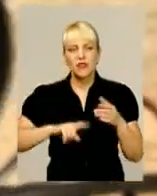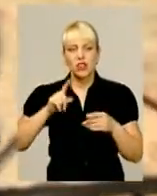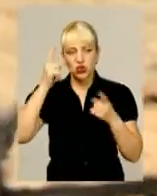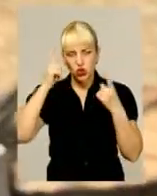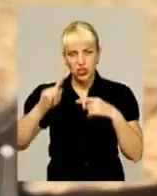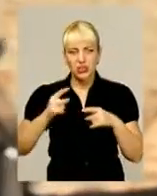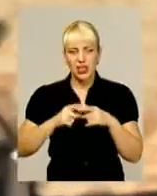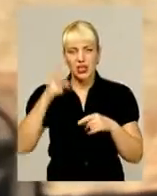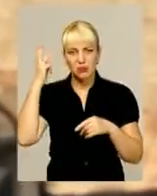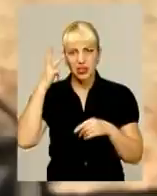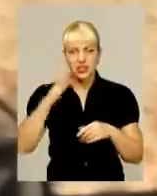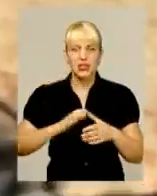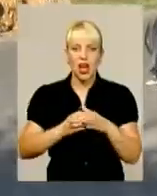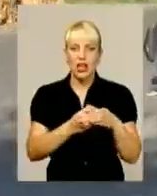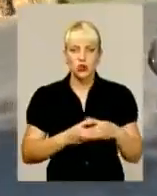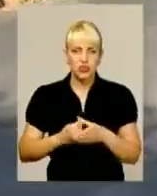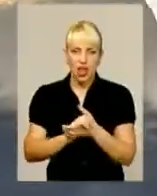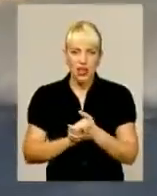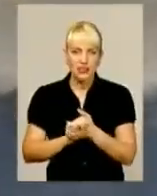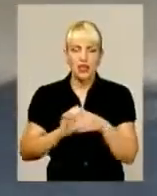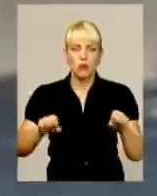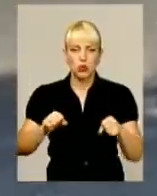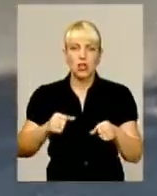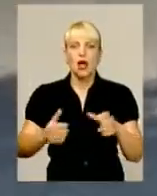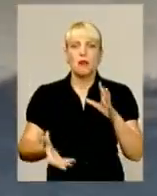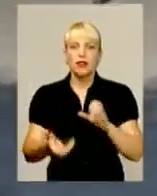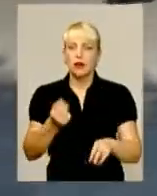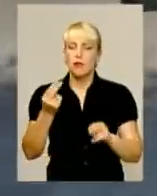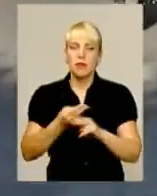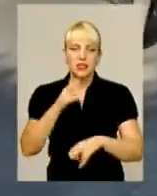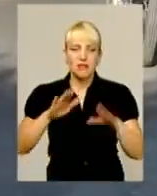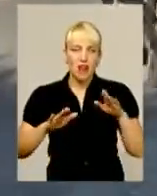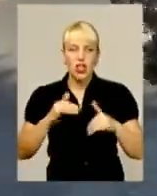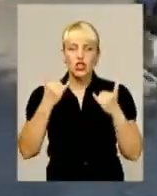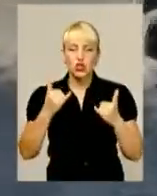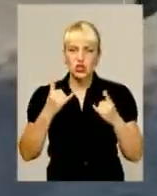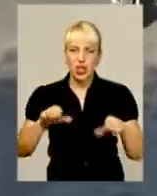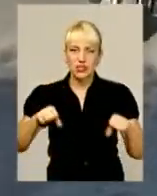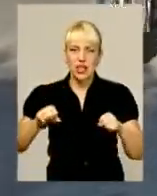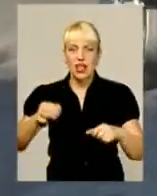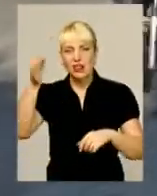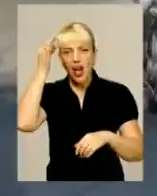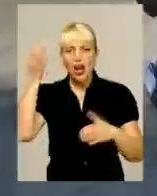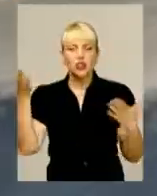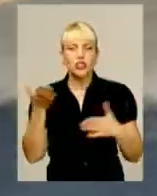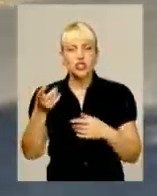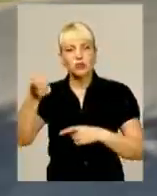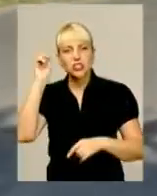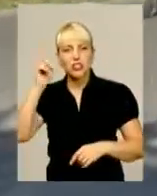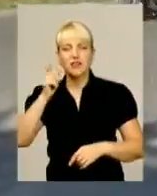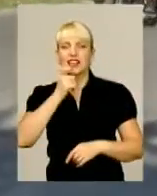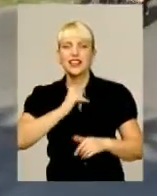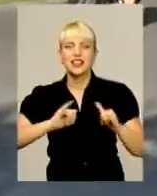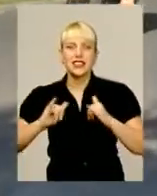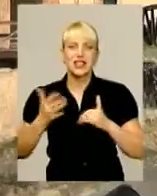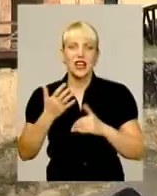мотоциклістів підтримали без вагань. А ще, додає, сучасні байкери чимось нагадують лицарів, які століттями тому теж подорожували на